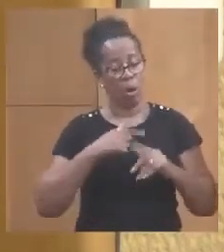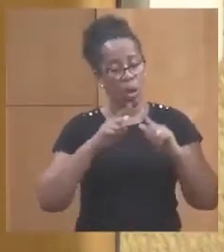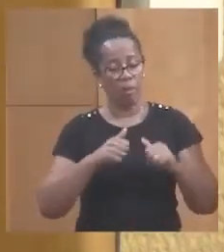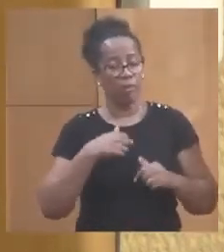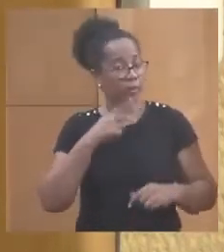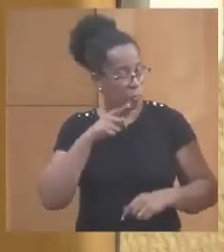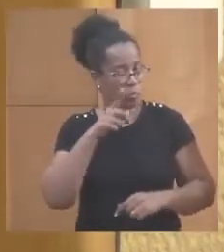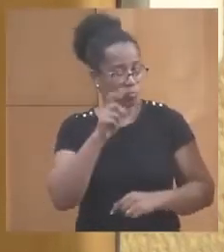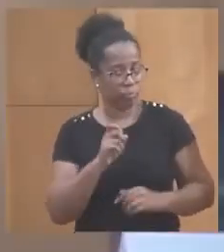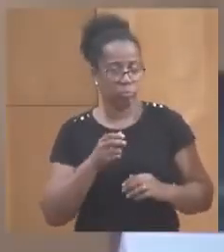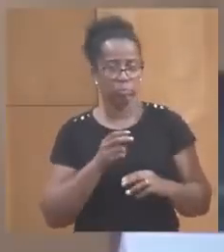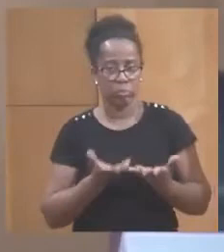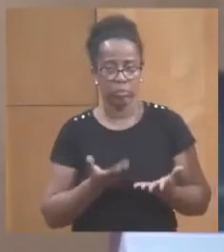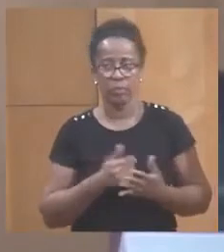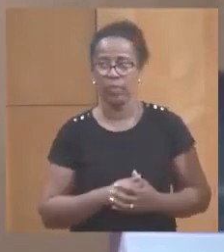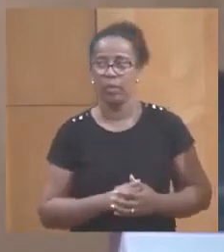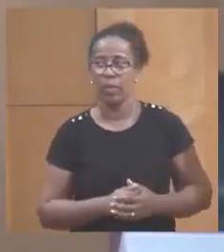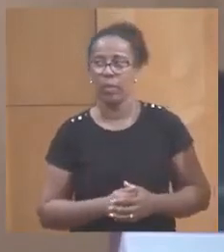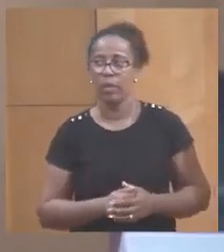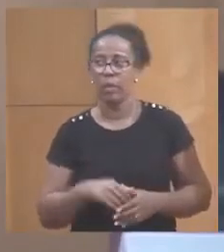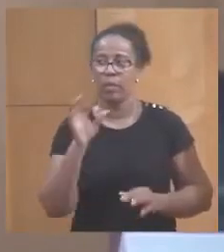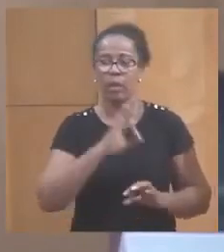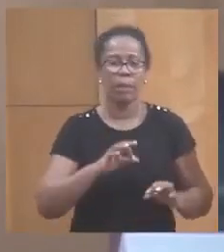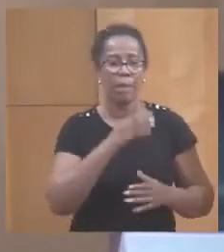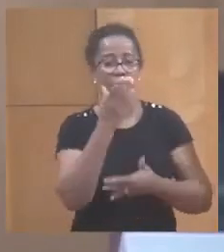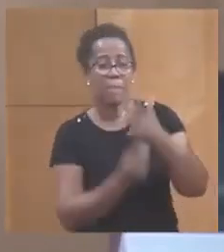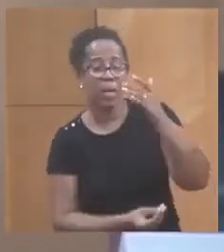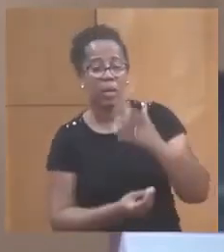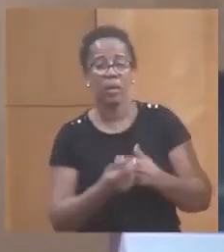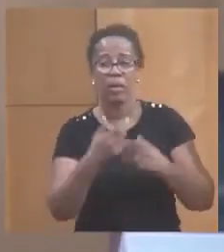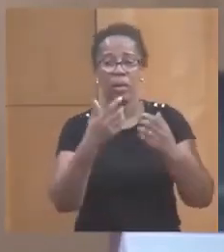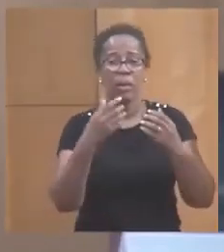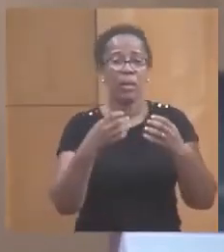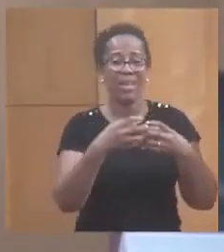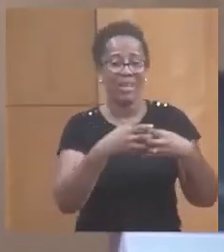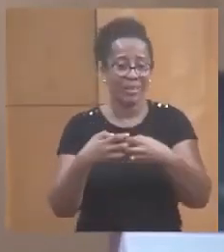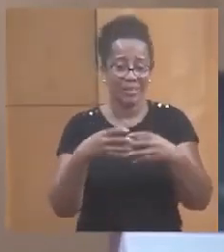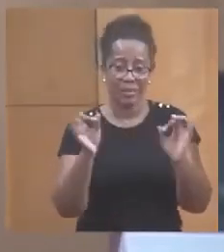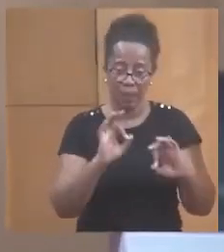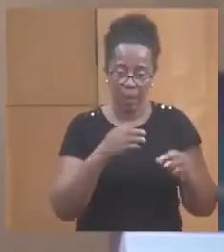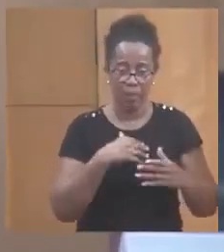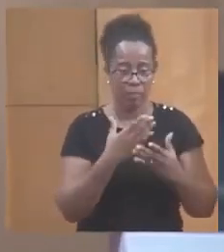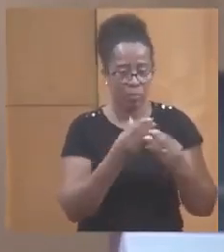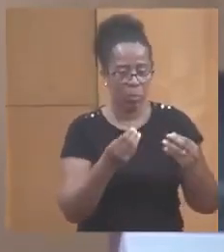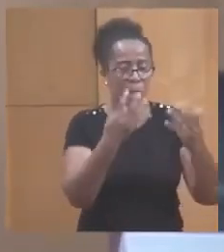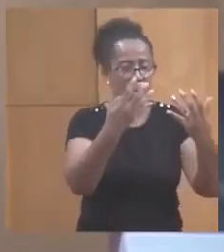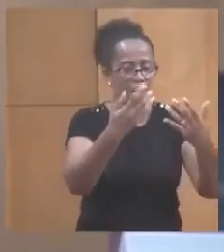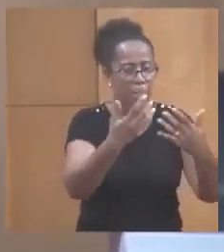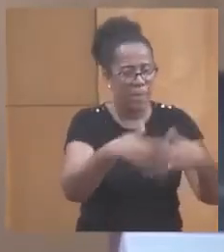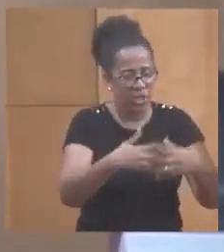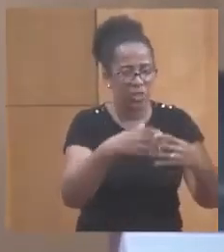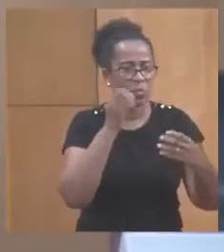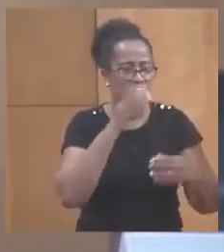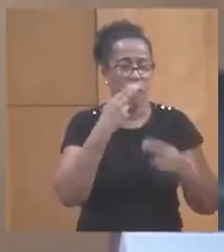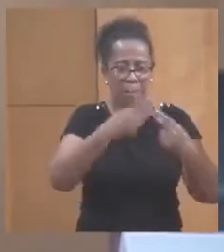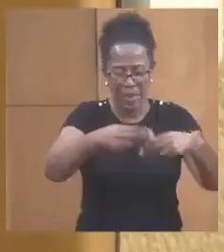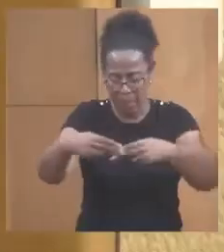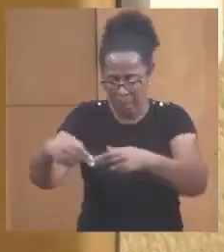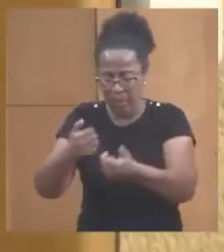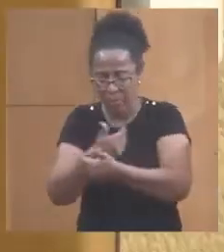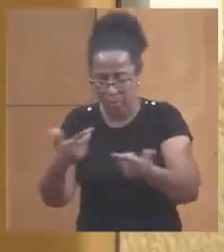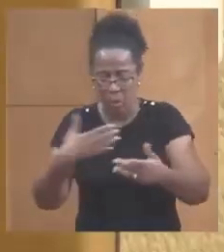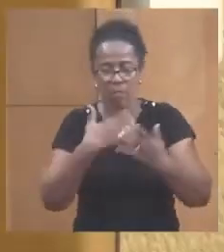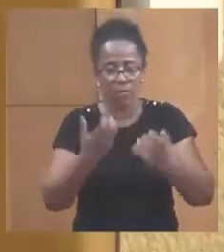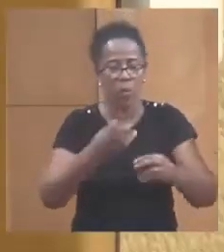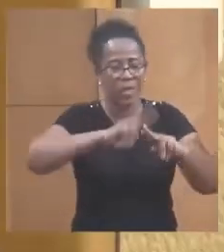débittait. Donc, il n pas de pénurie de glace. Alors, si vous, à un moment donné, beaucoup de machines étaient en panne, nous avons d'abord voulu